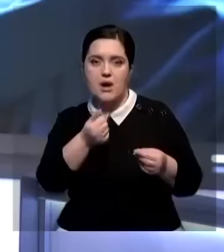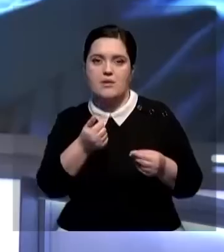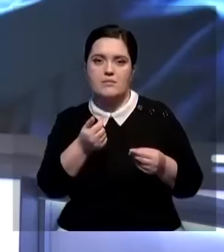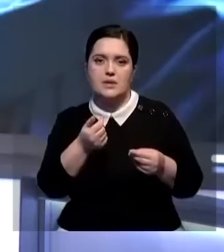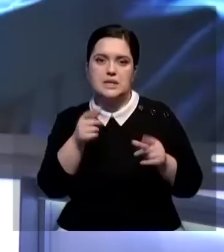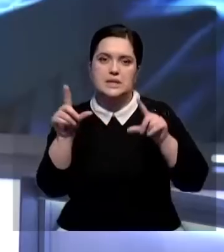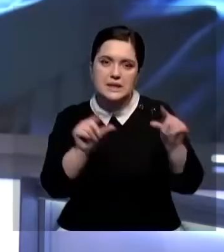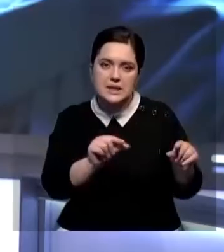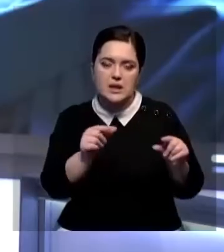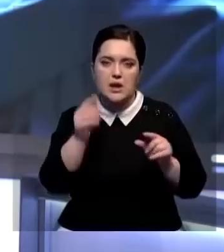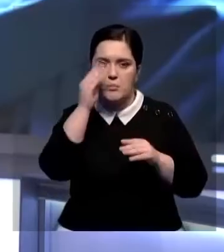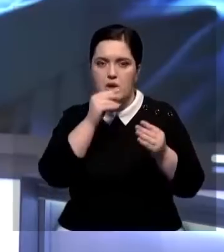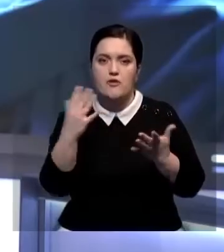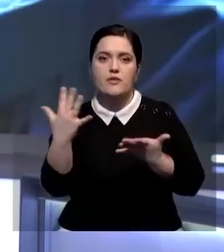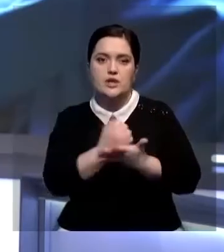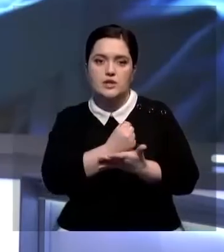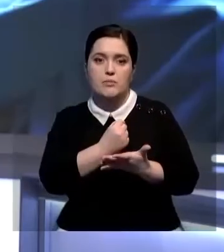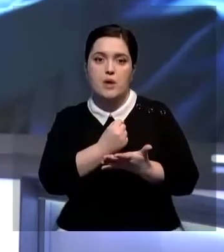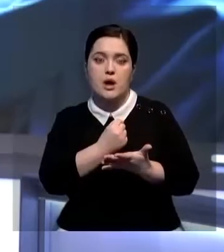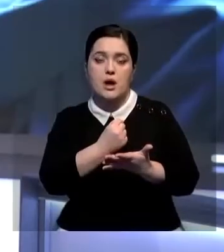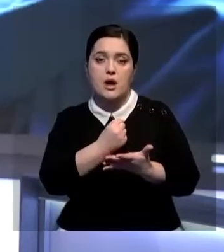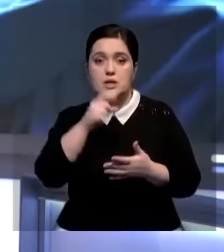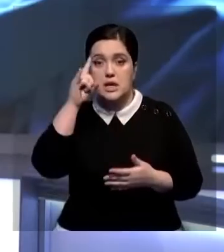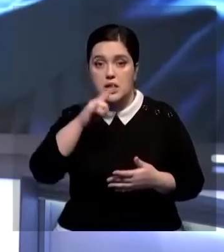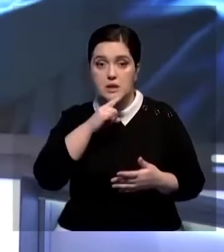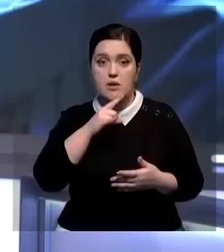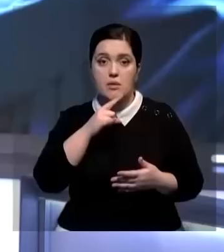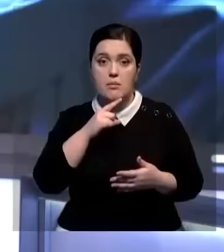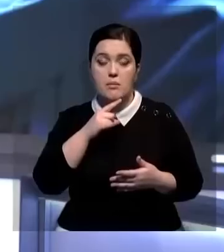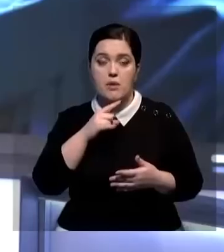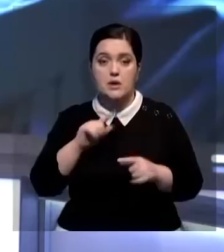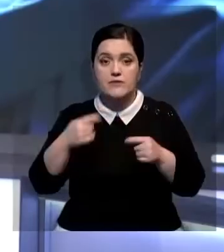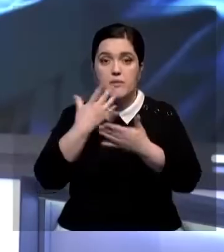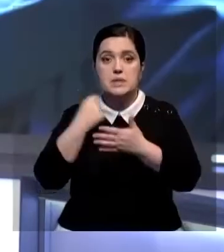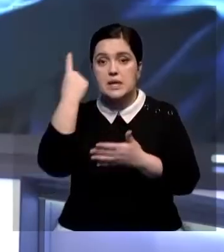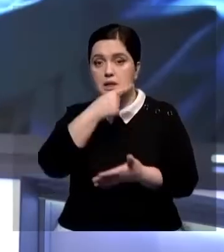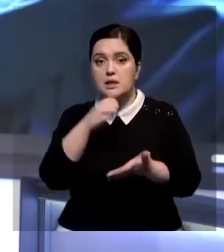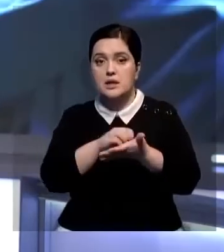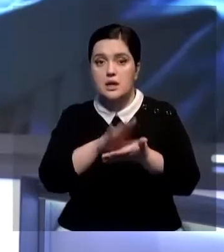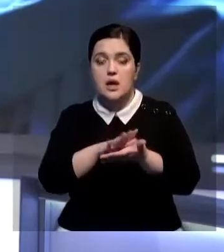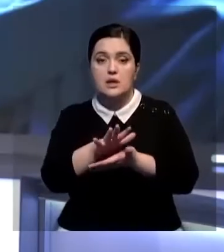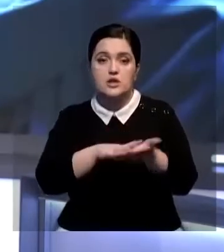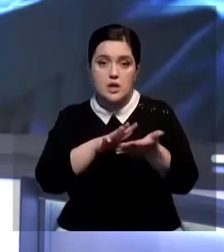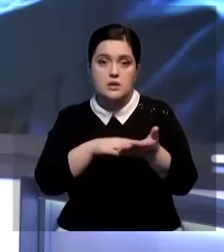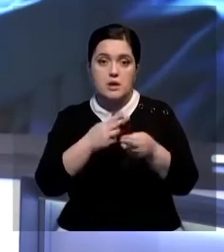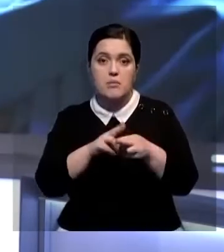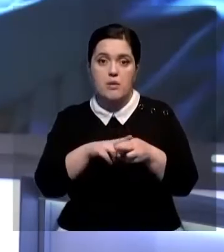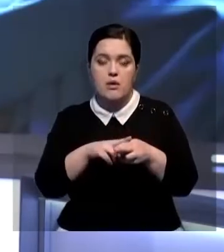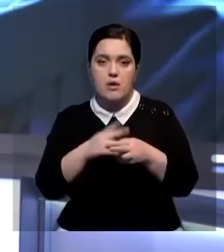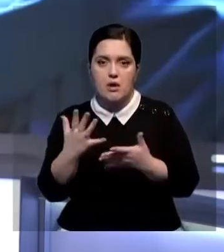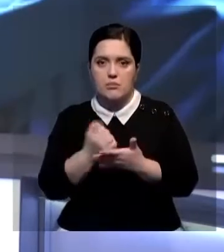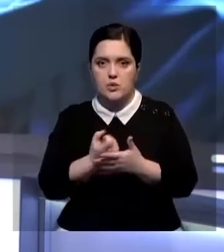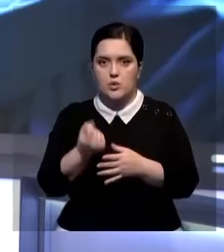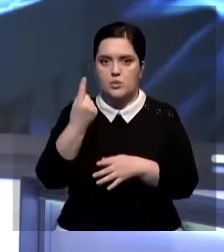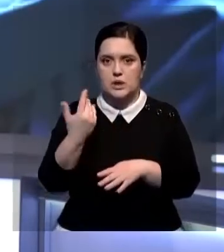акциями, скидками и липовыми выигрышами. На деле же казахстанцы просто передают свои персональные данные. А дальше, как по